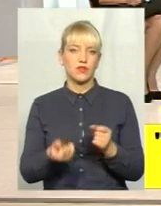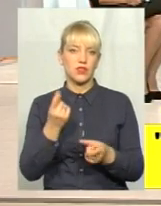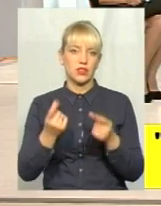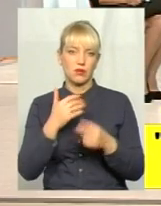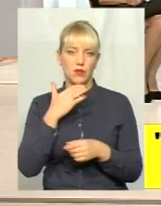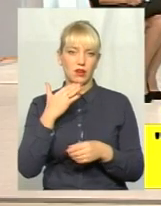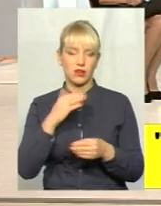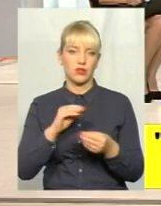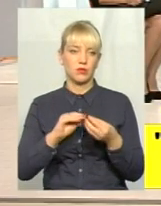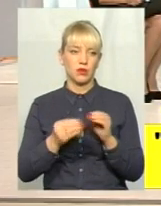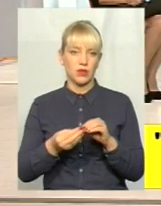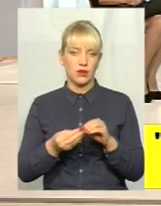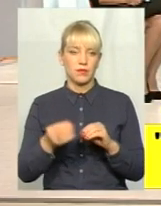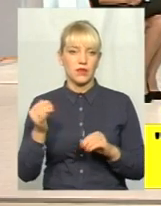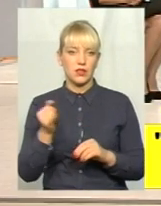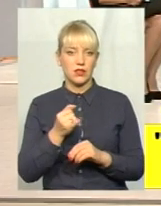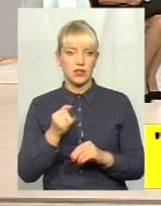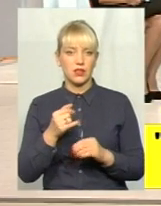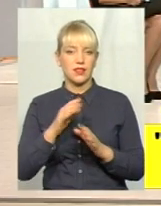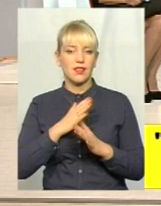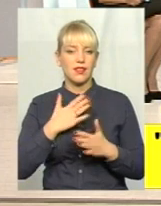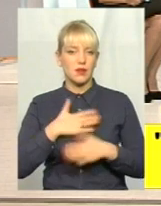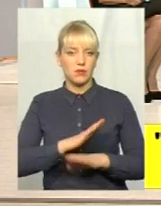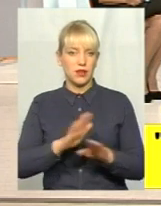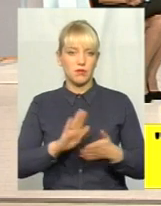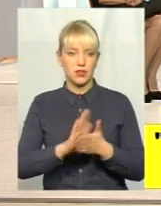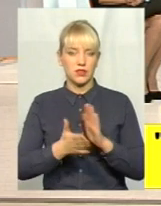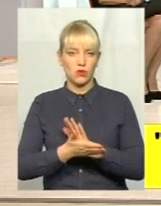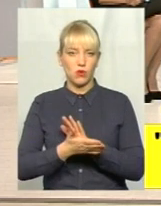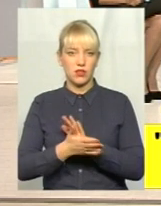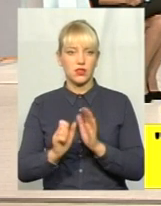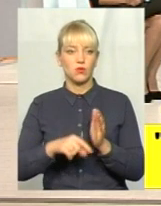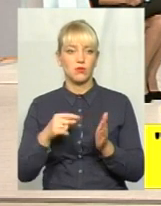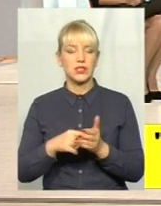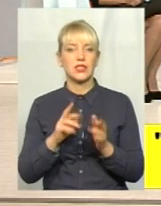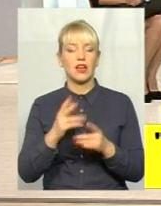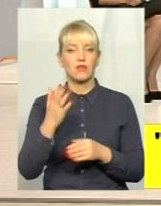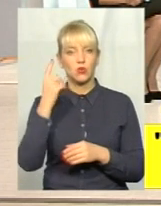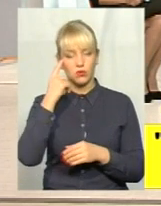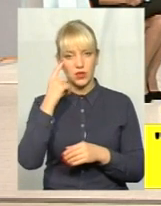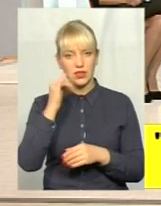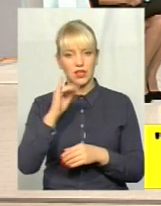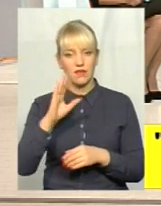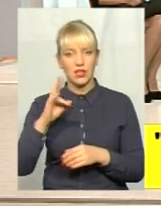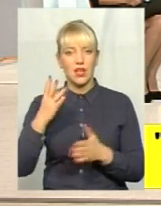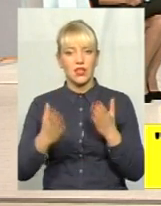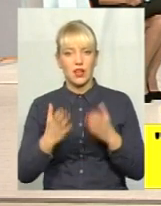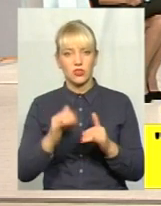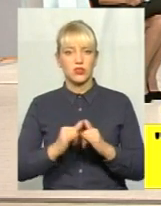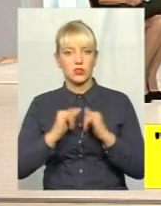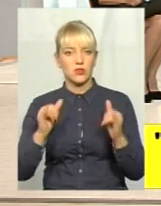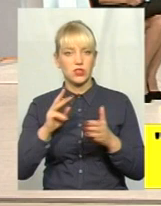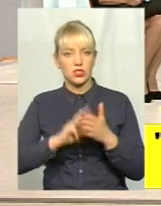негараздів і неприємних ситуацій саме у місті. Як ви думаєте, пане Іван, якщо штрафи збільшити